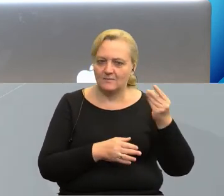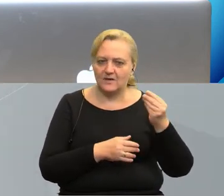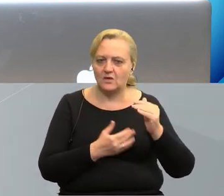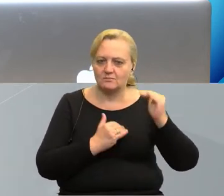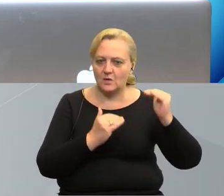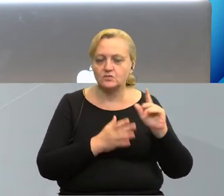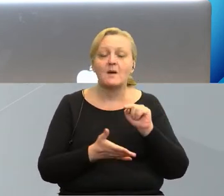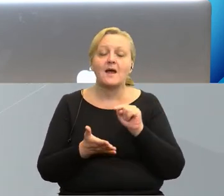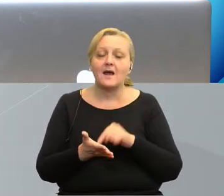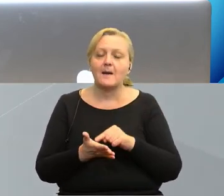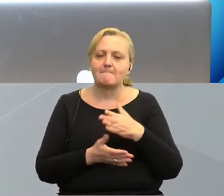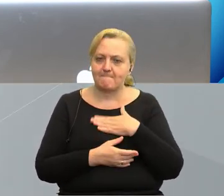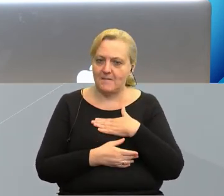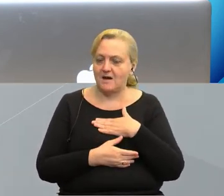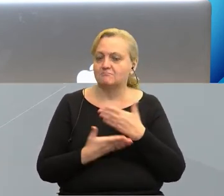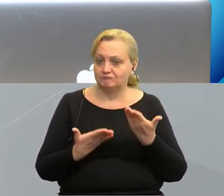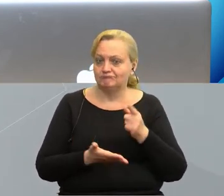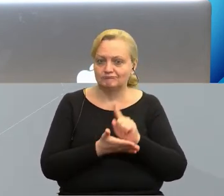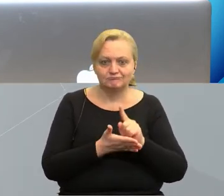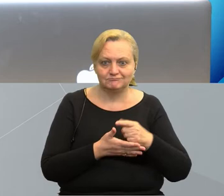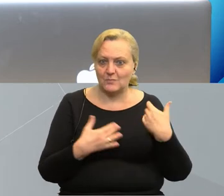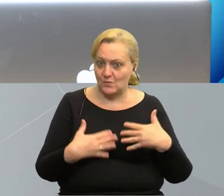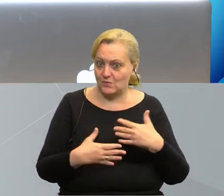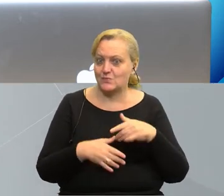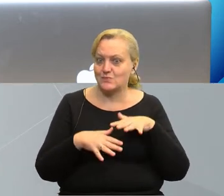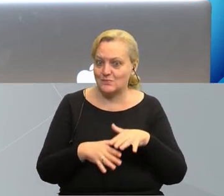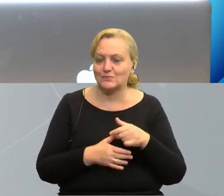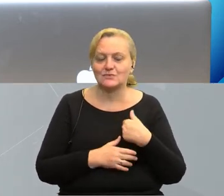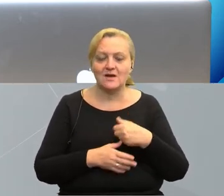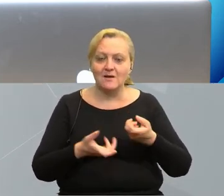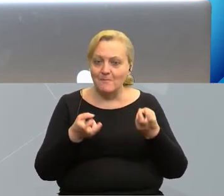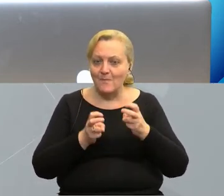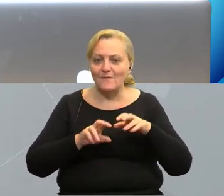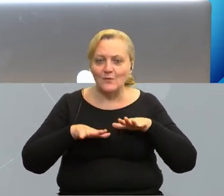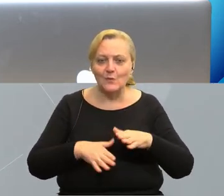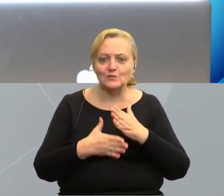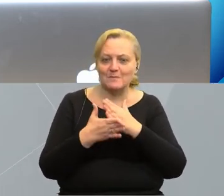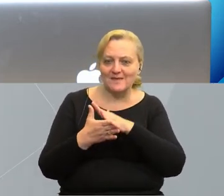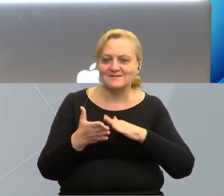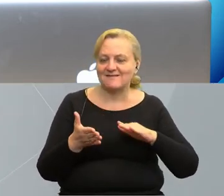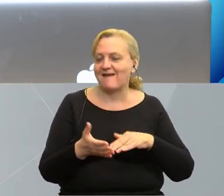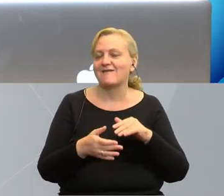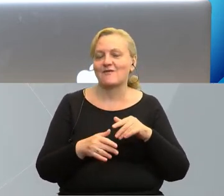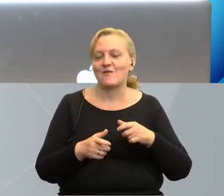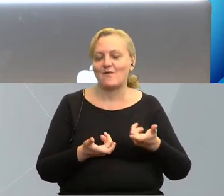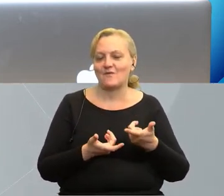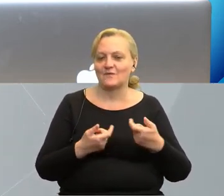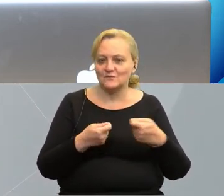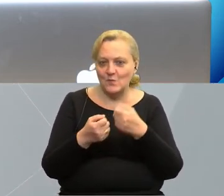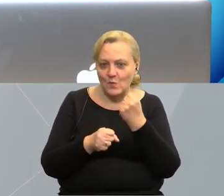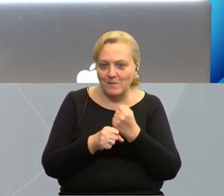spore osiągnięcia. Powstało bardzo wiele międzynarodowych sieci